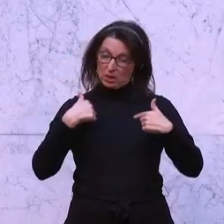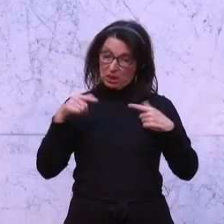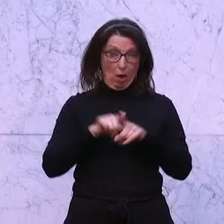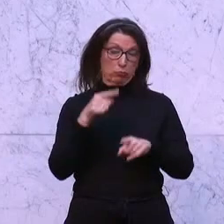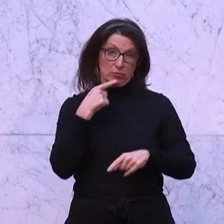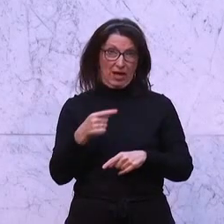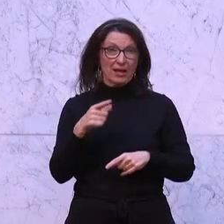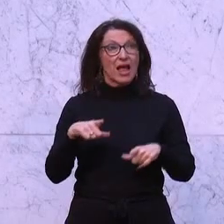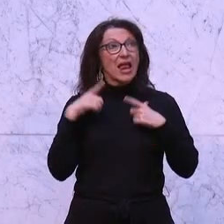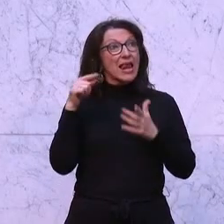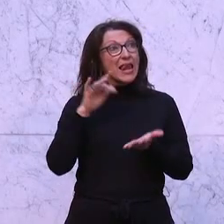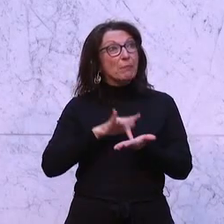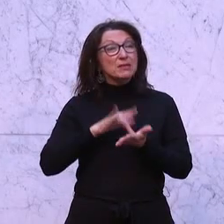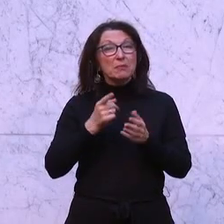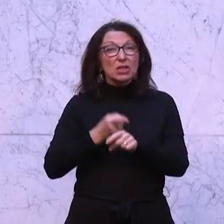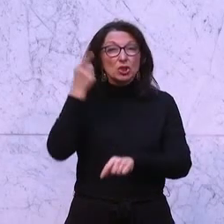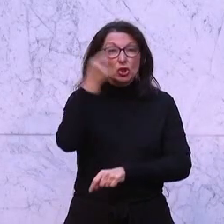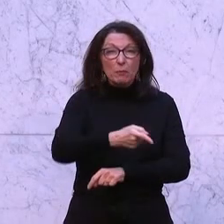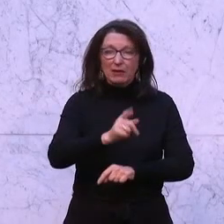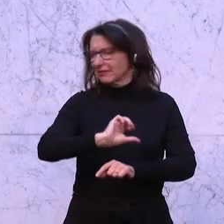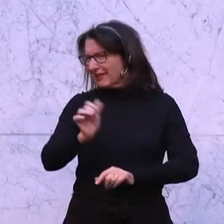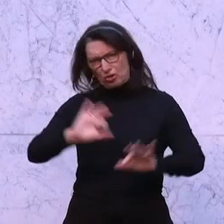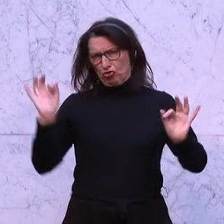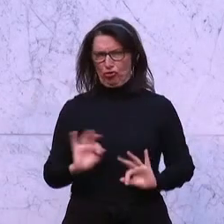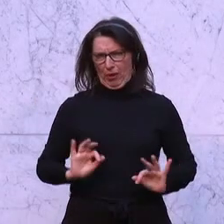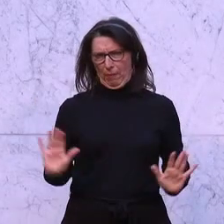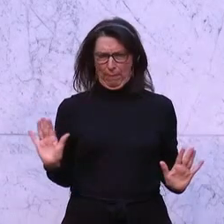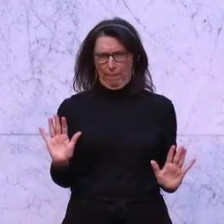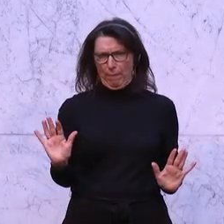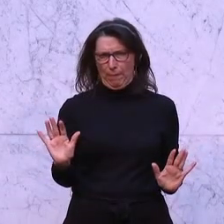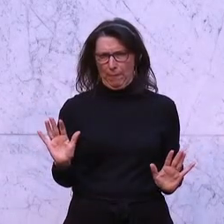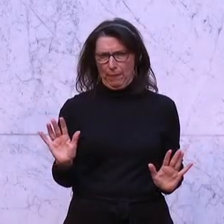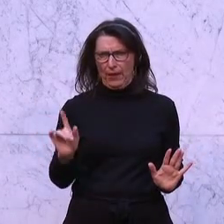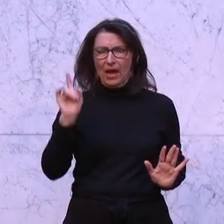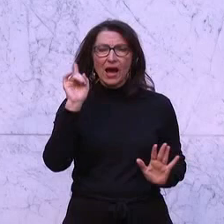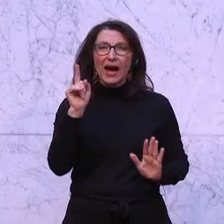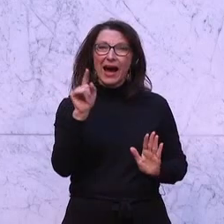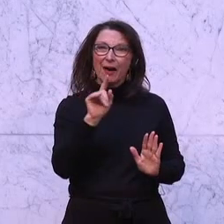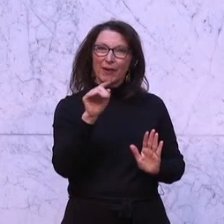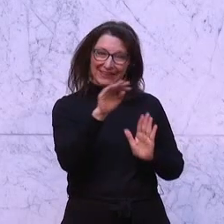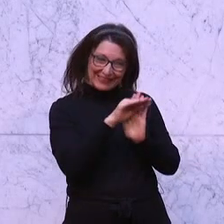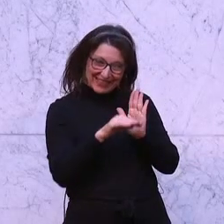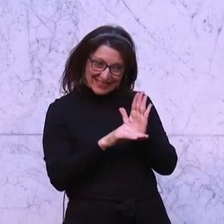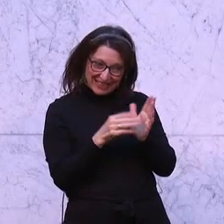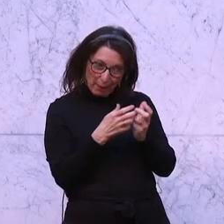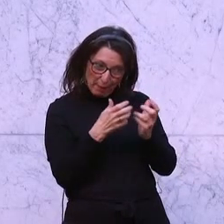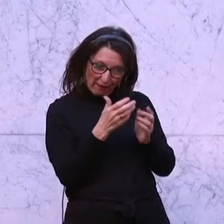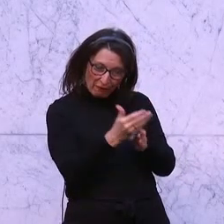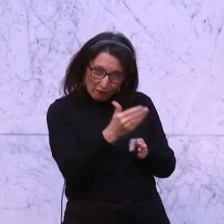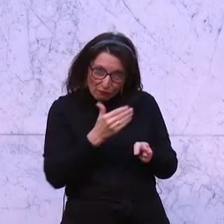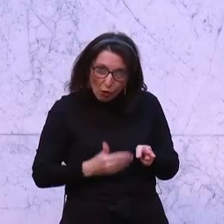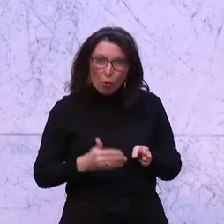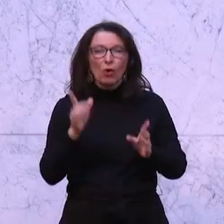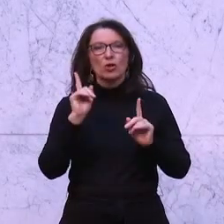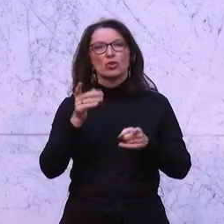Lebensmittel wegwerfen ist eines der schlimmsten Dinge, die es gibt. Bevor wir aber gesetzlich das regeln, sollten wir die Ansätze von der